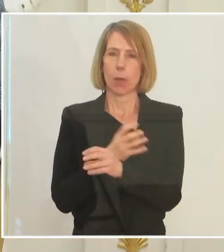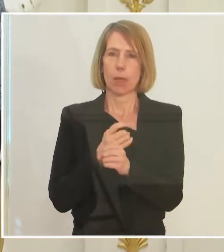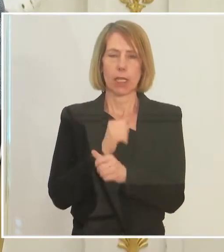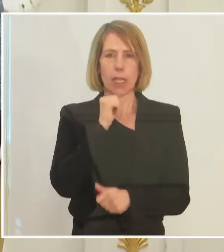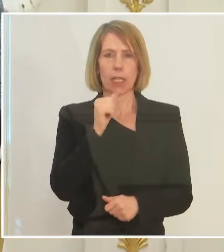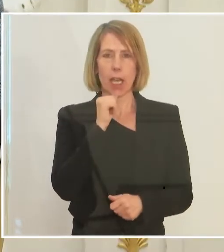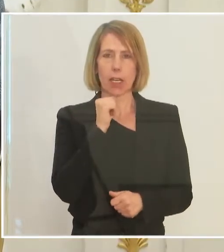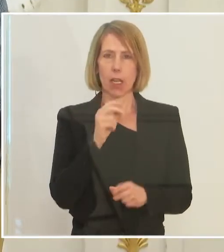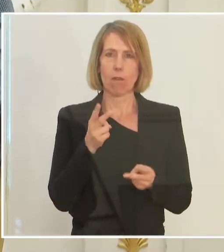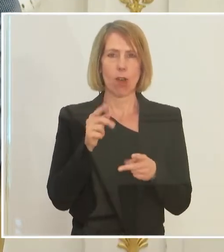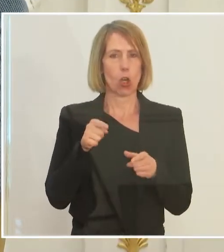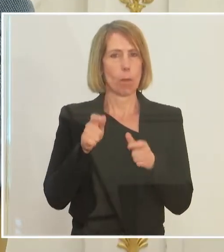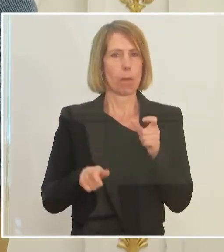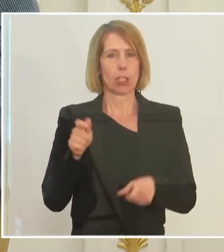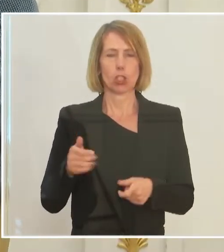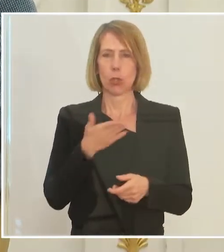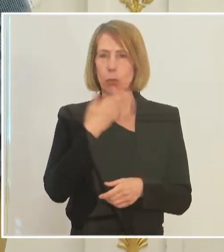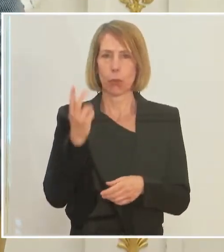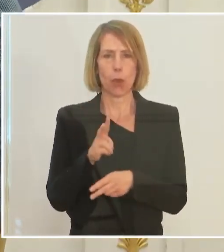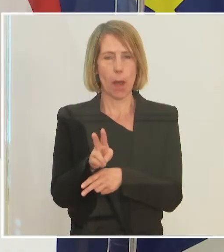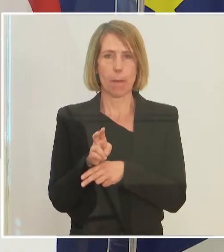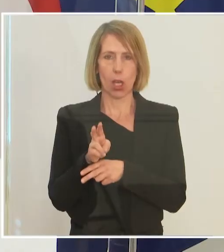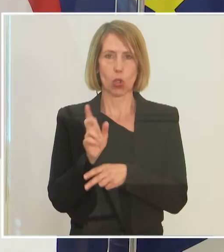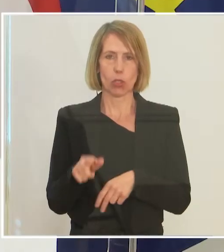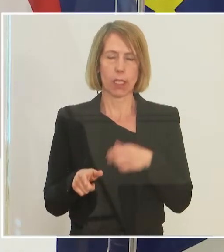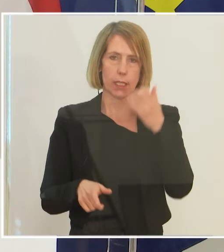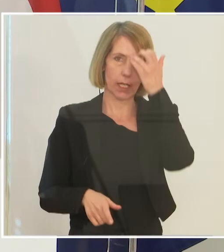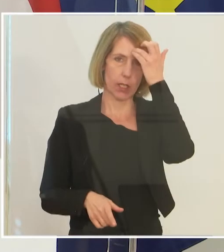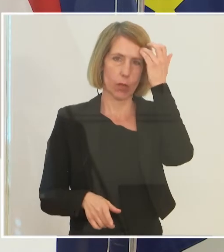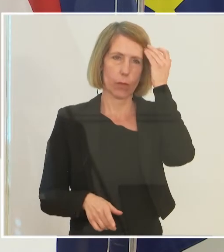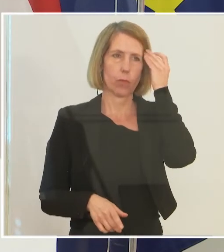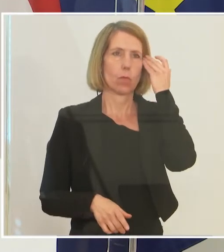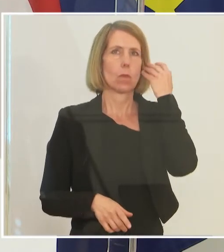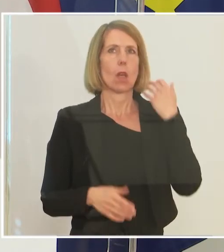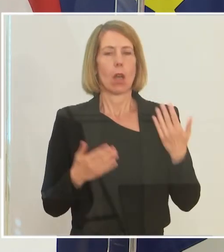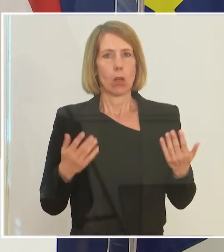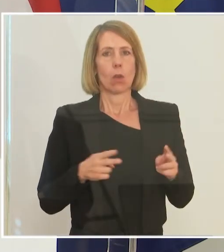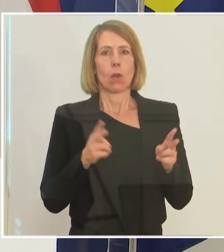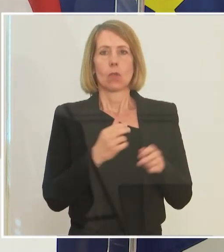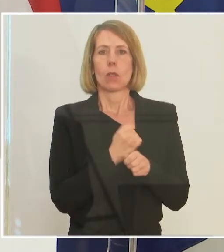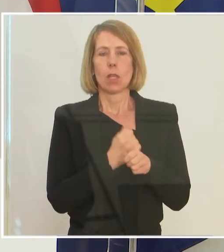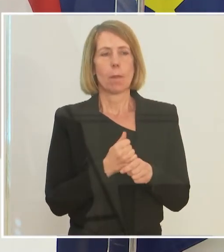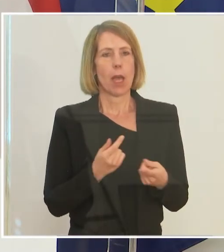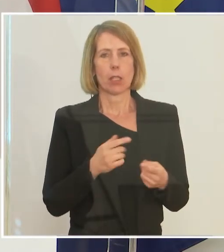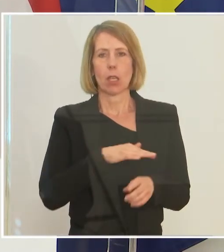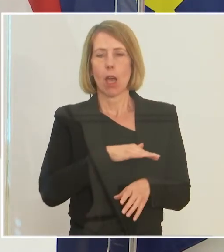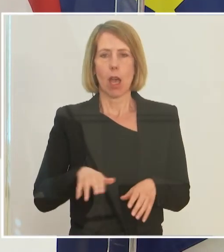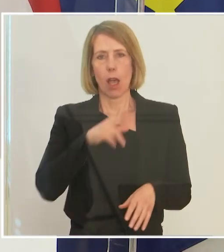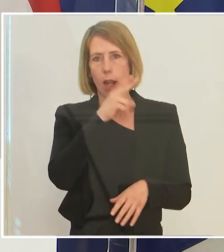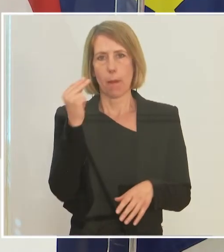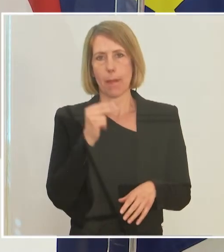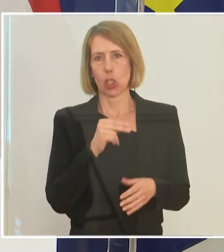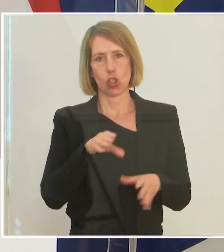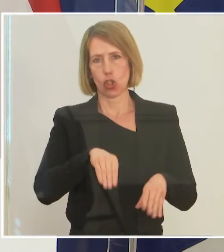nicht berücksichtigt? Die Kurzarbeit wird von allen Unternehmen in Österreich angenommen. Jetzt haben wir keine